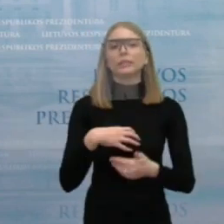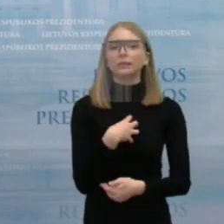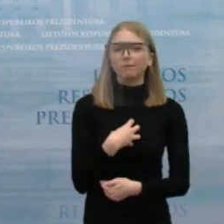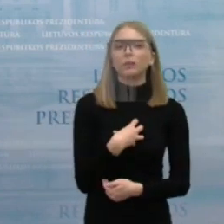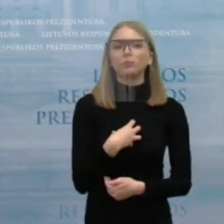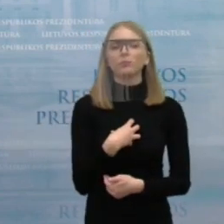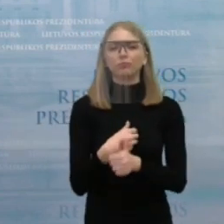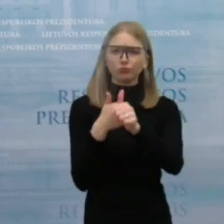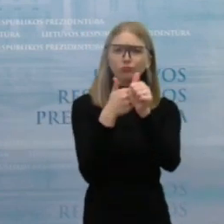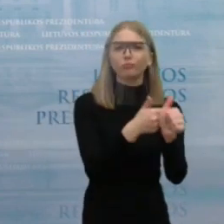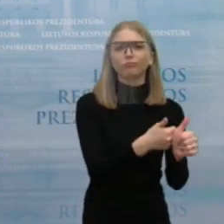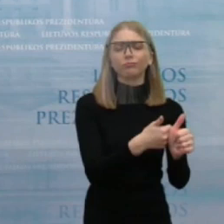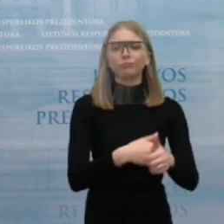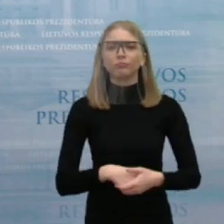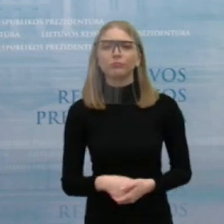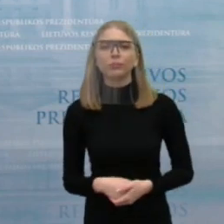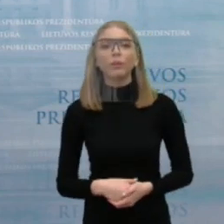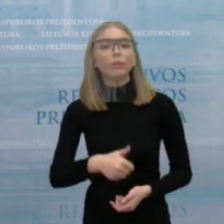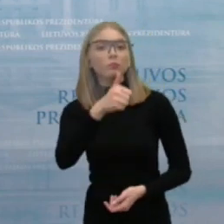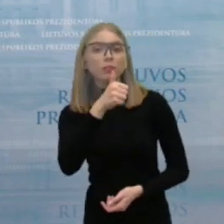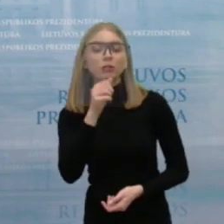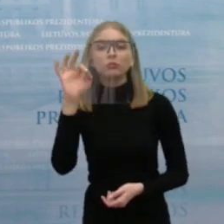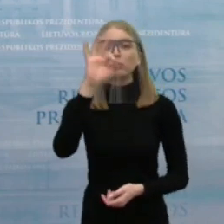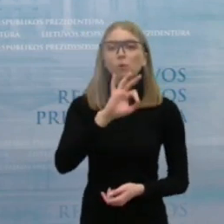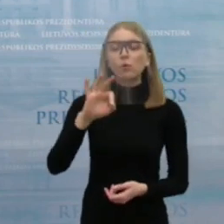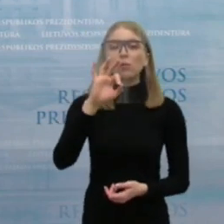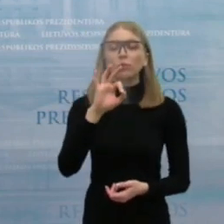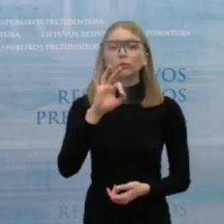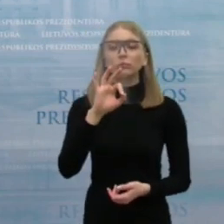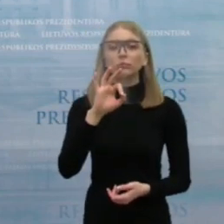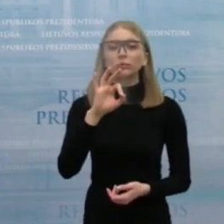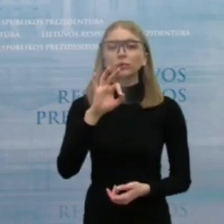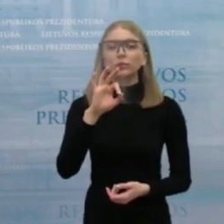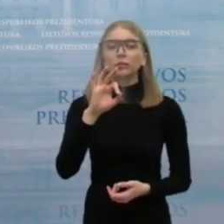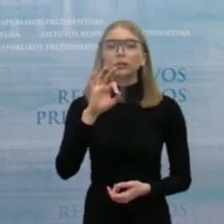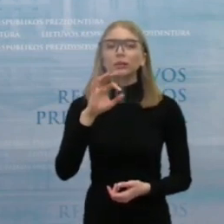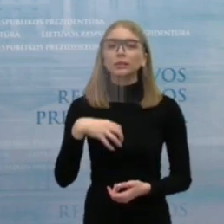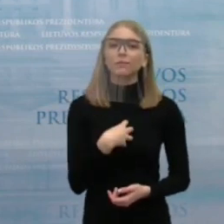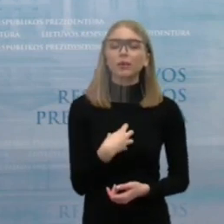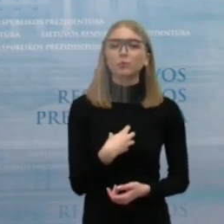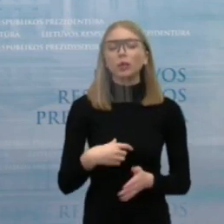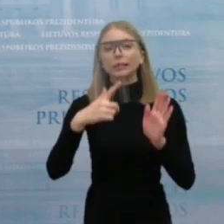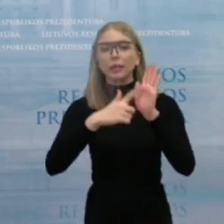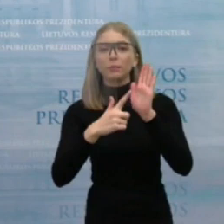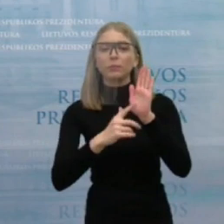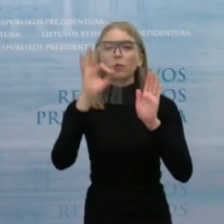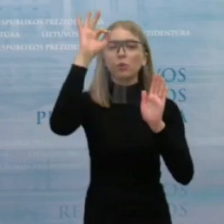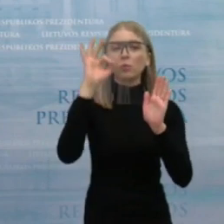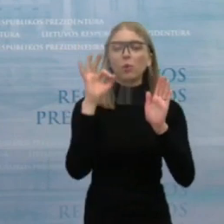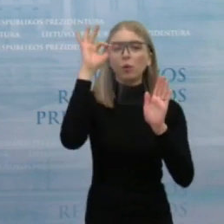šest išmetimus numatant mažinti 70 procentų,